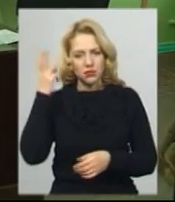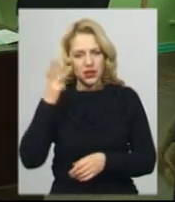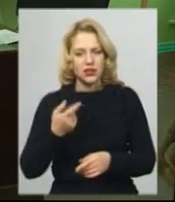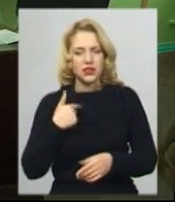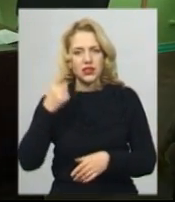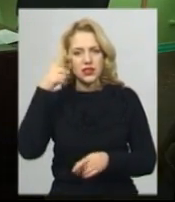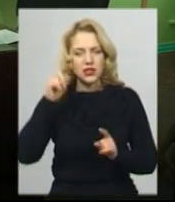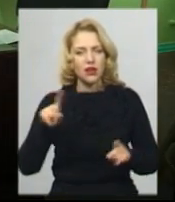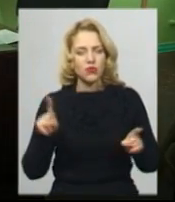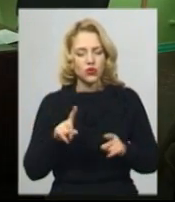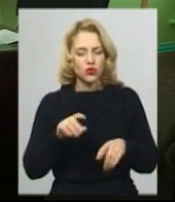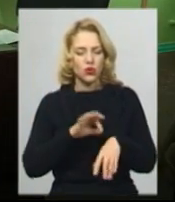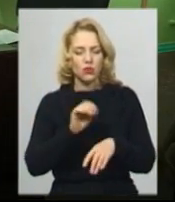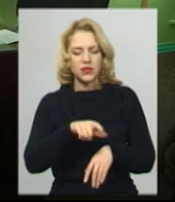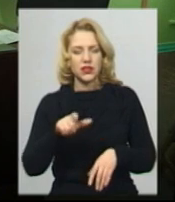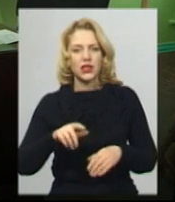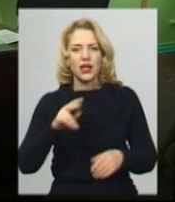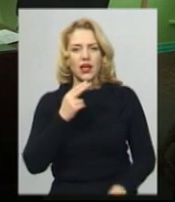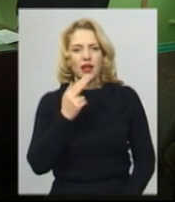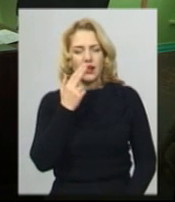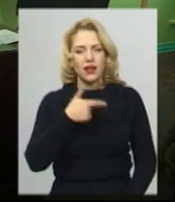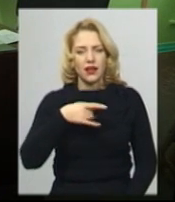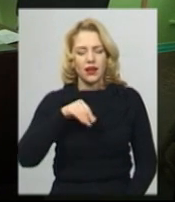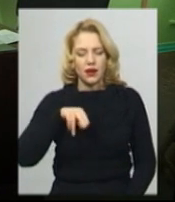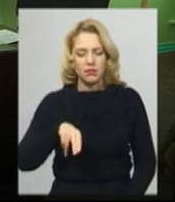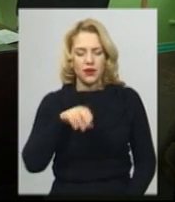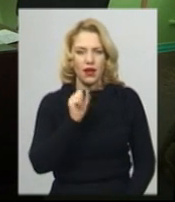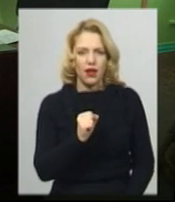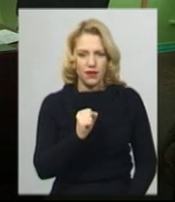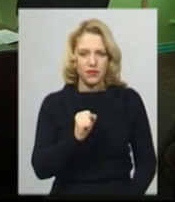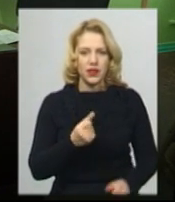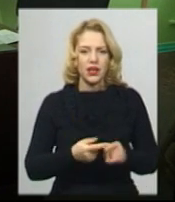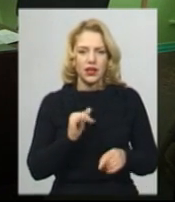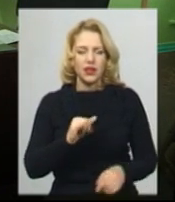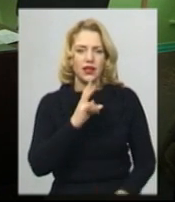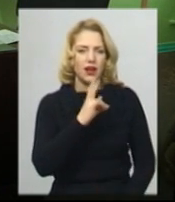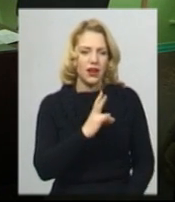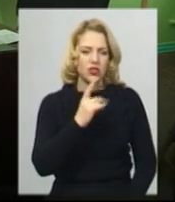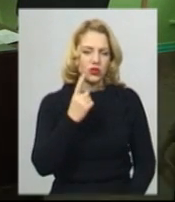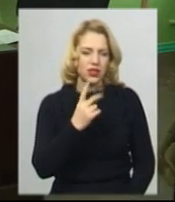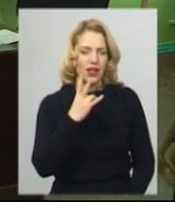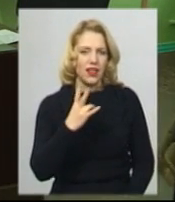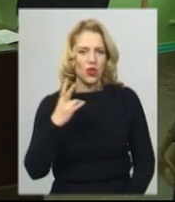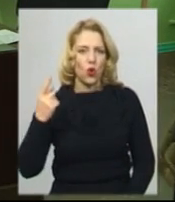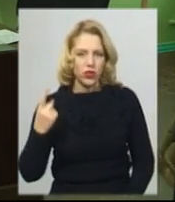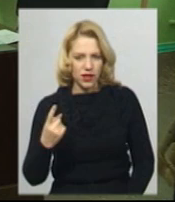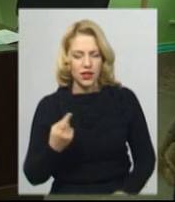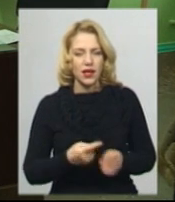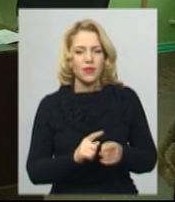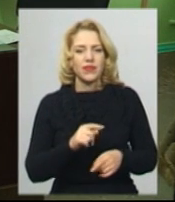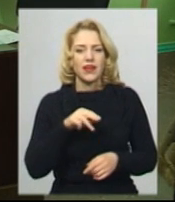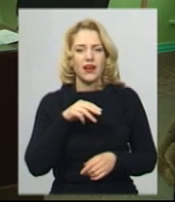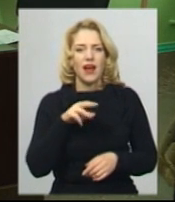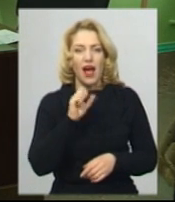що у пацієнтів гриб А, і як правило, це пандемічний H1N1. Гриб типу А, він